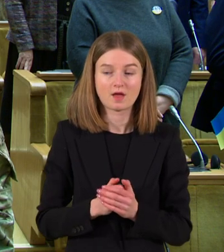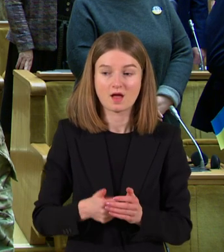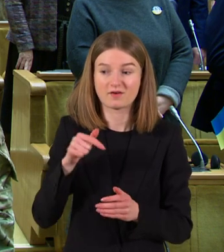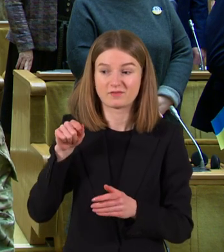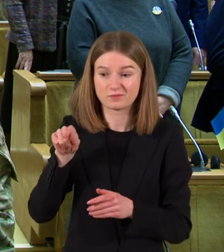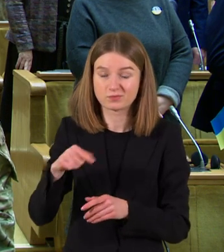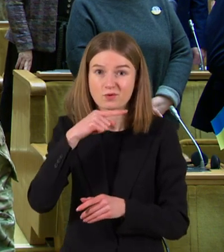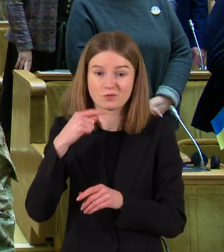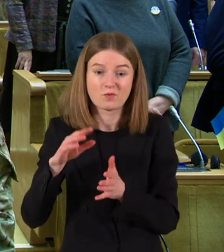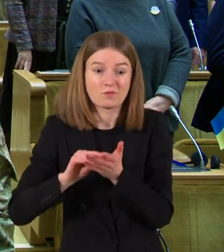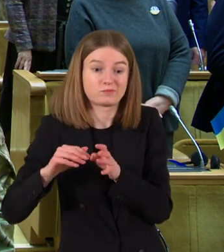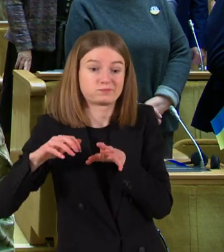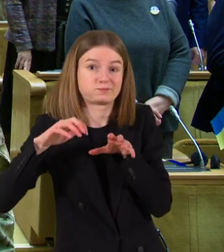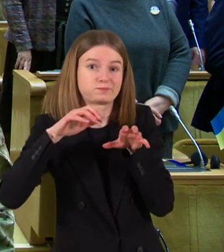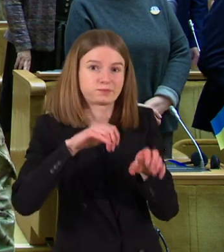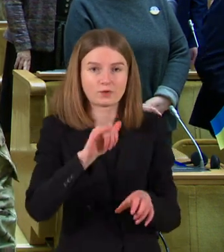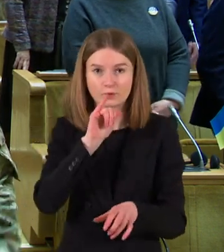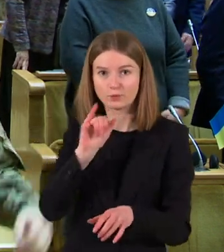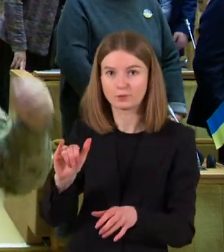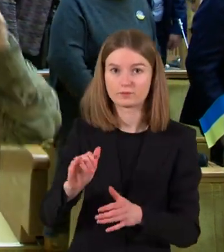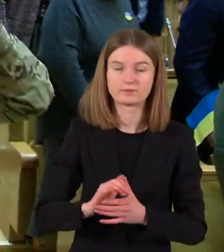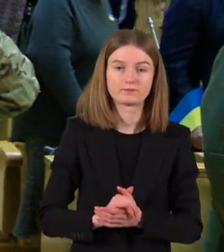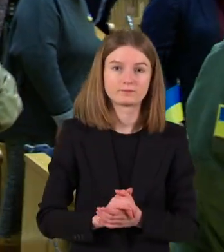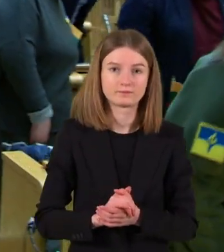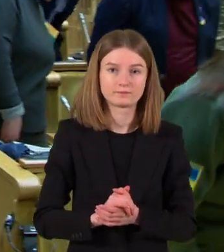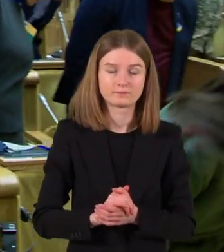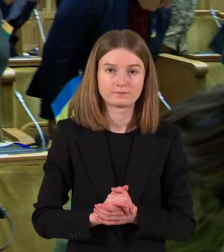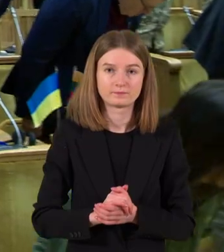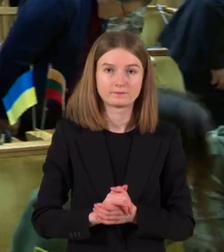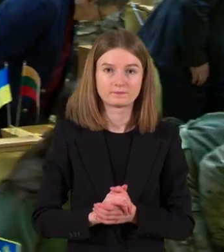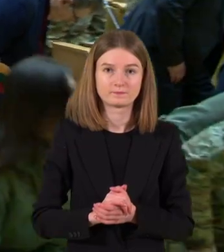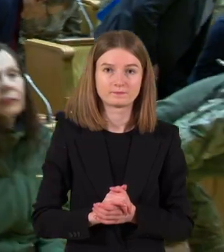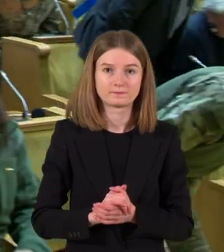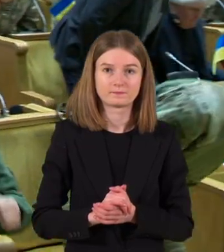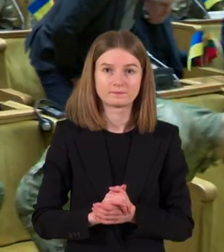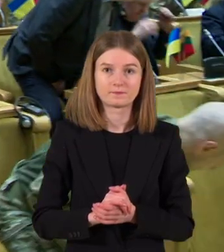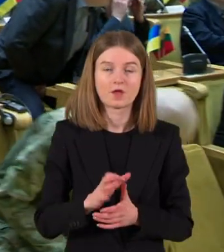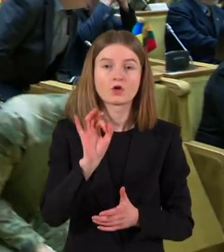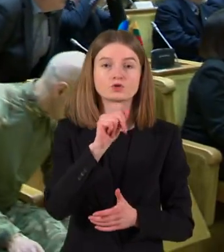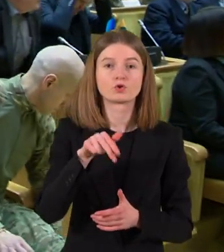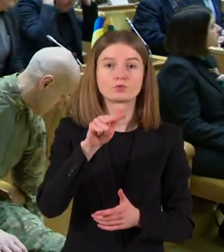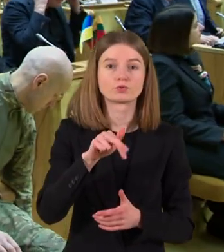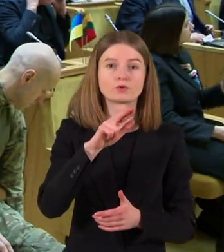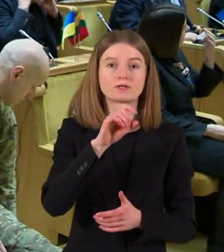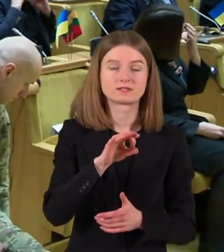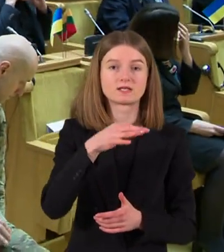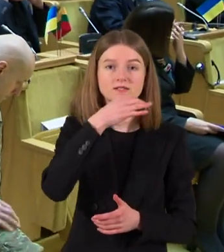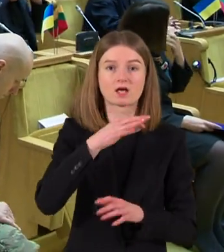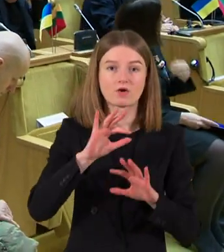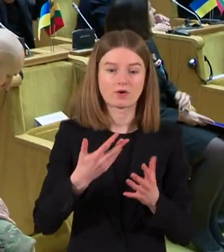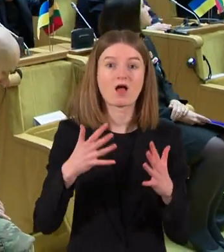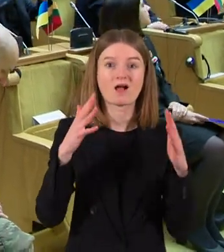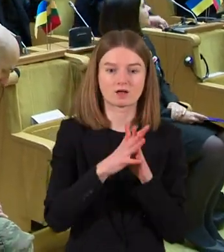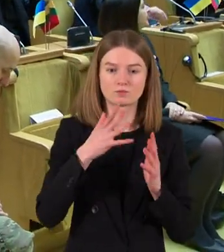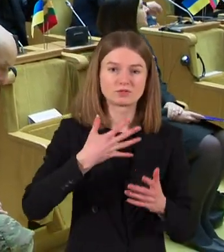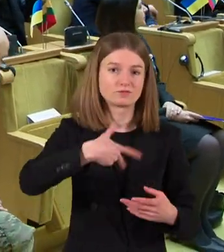agresiją ir sugrįžti prie savo veiksmų. Seimo pirmininko pavaduotojas Paulius Audargas sako, karas pakeitė